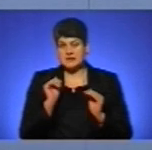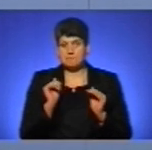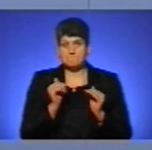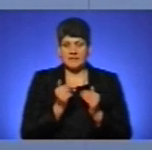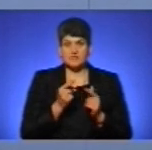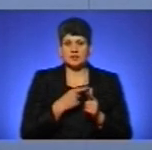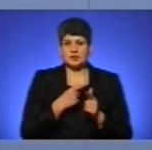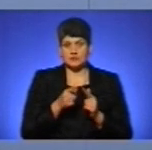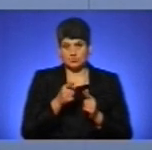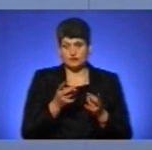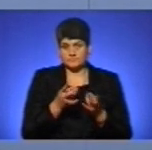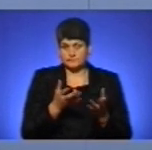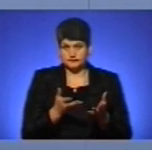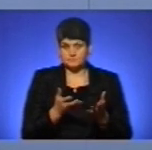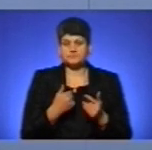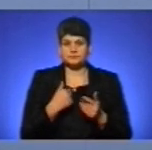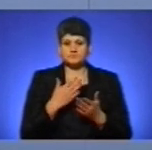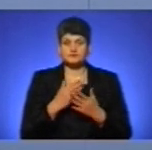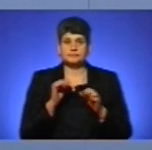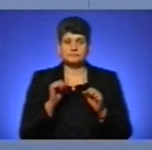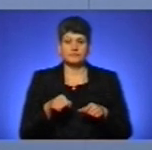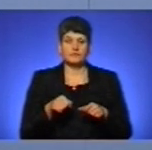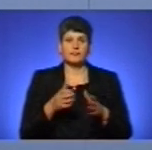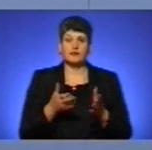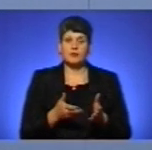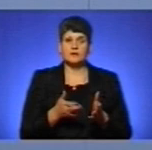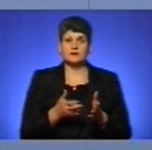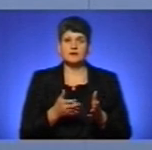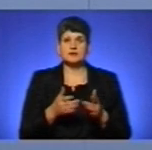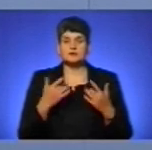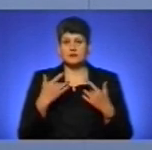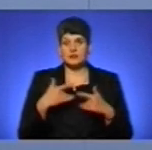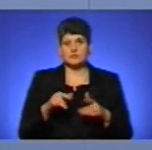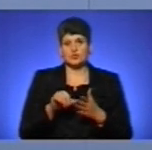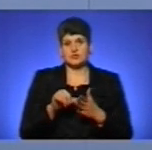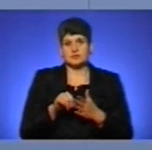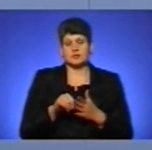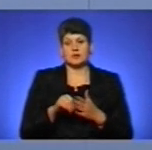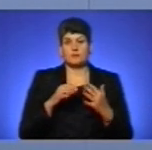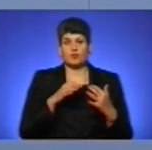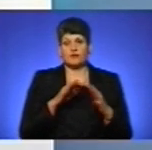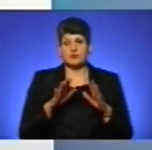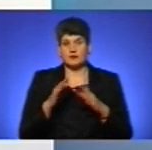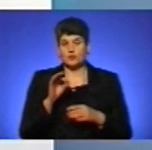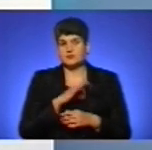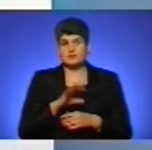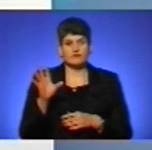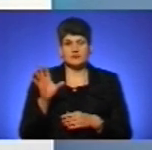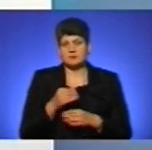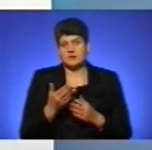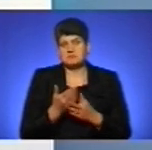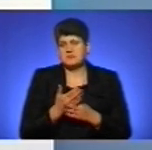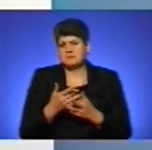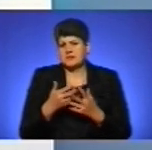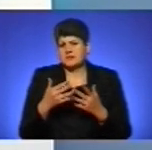йому положено. Він має право після цього. І звільняється учасникам бойових дій, користується всіма льготами,